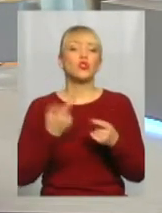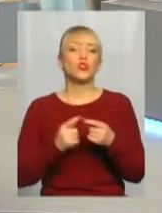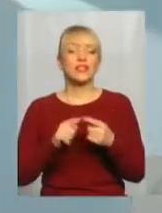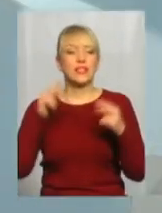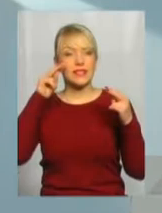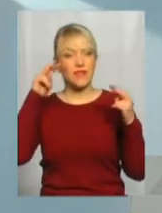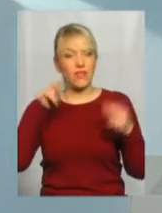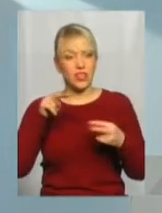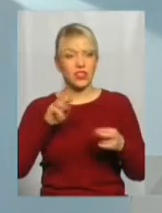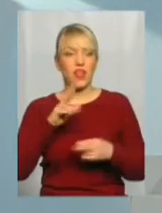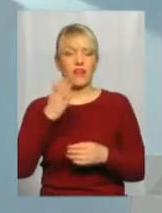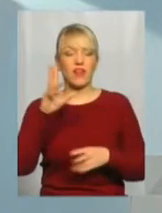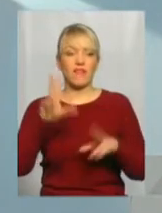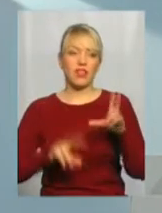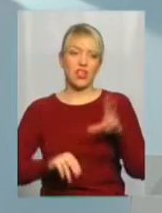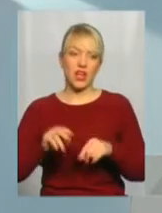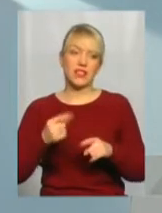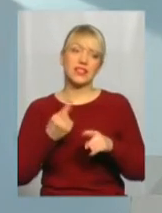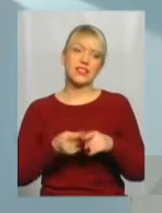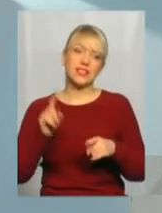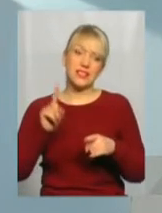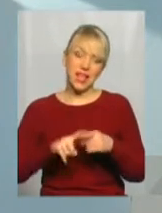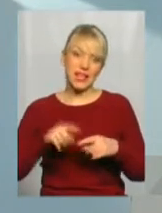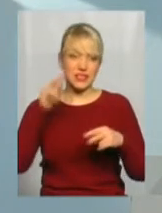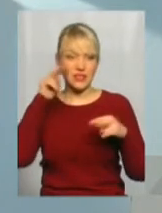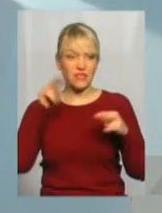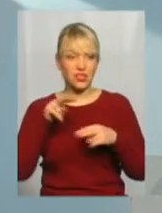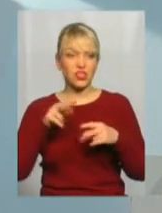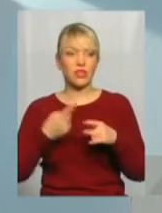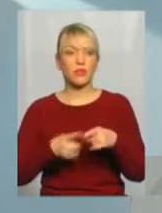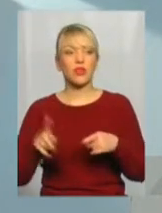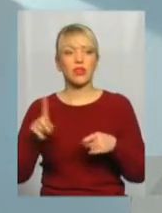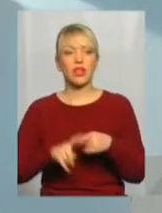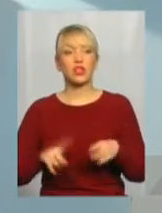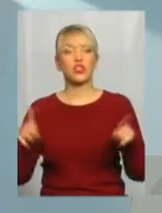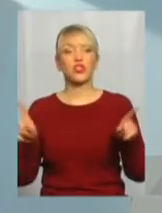вважаєте? Це свідчить про те, що